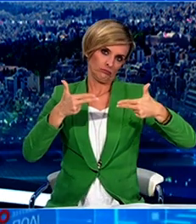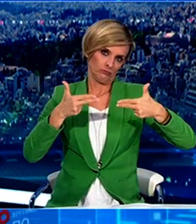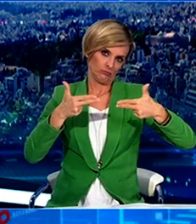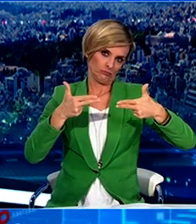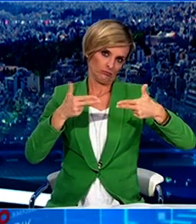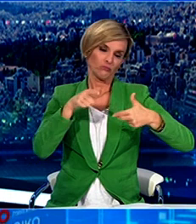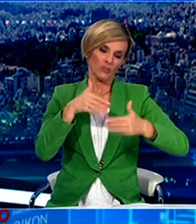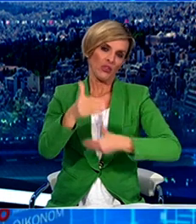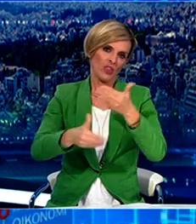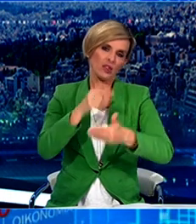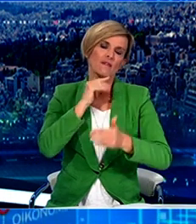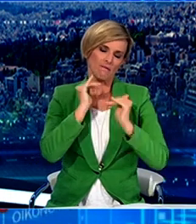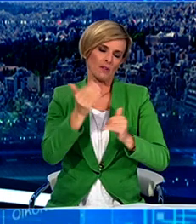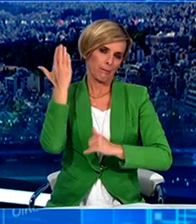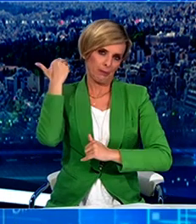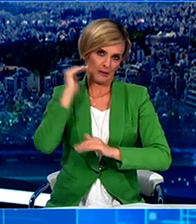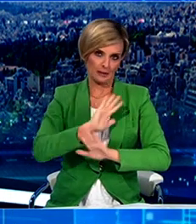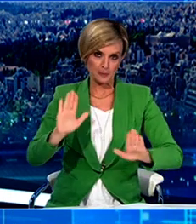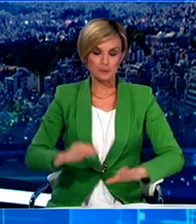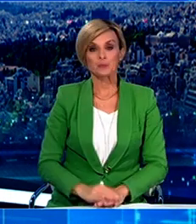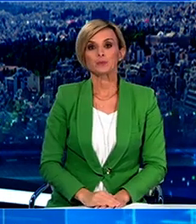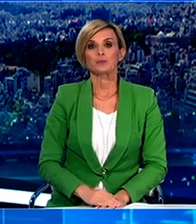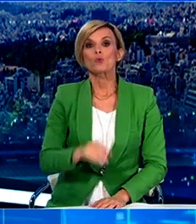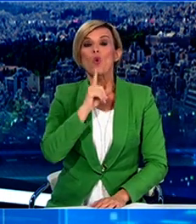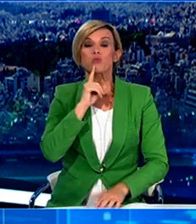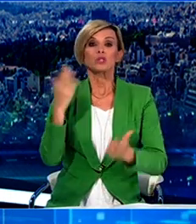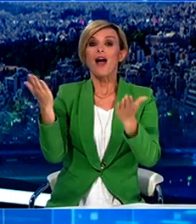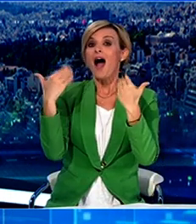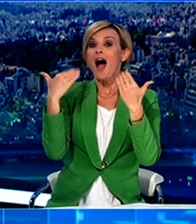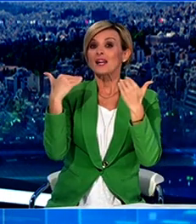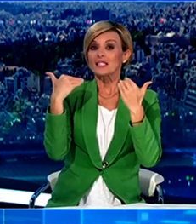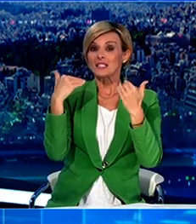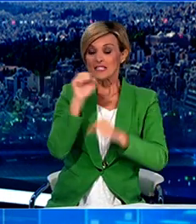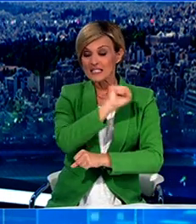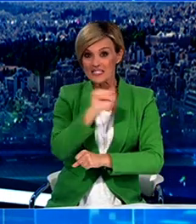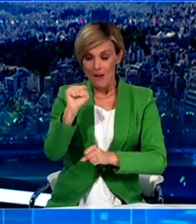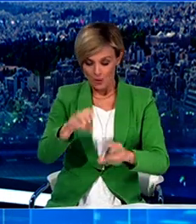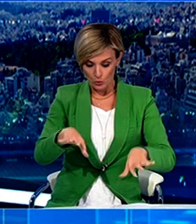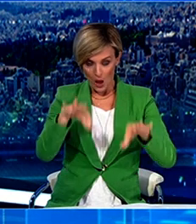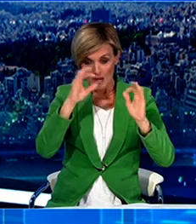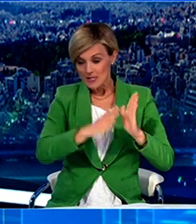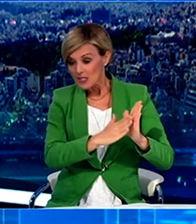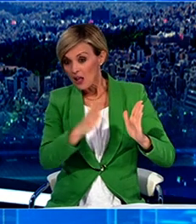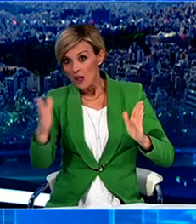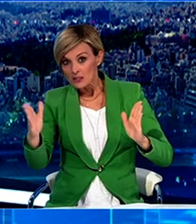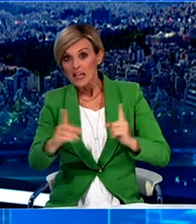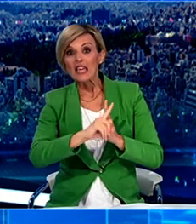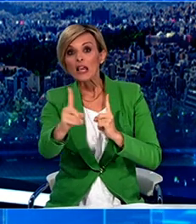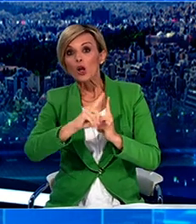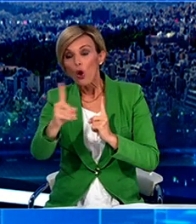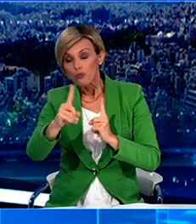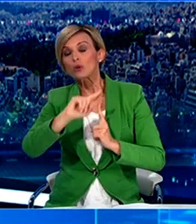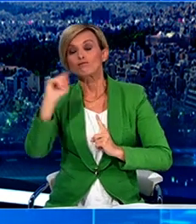διαδικασία της τηλεκπαίδευσης. Όπως και την Άνοιξη, από το Σάββατο και για τρεις εβδομάδες συσχύουν περιορισμοί στην κυκλοφορία όλων μας,